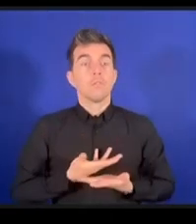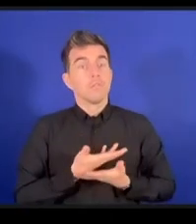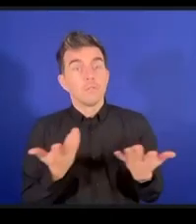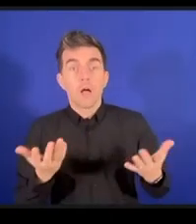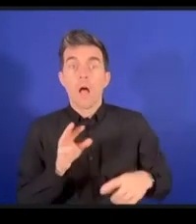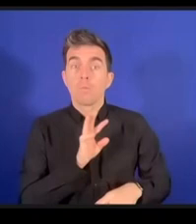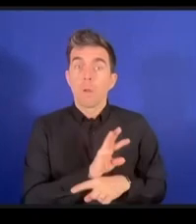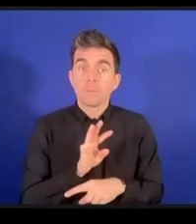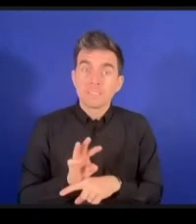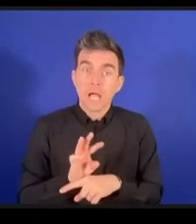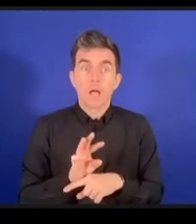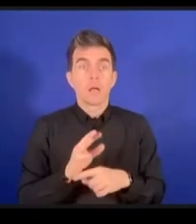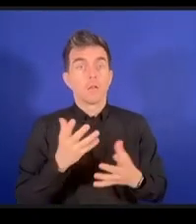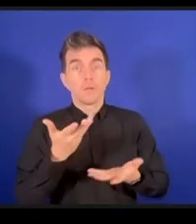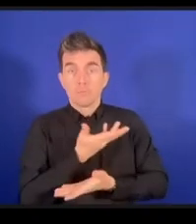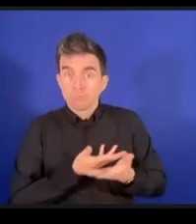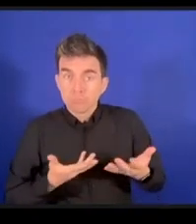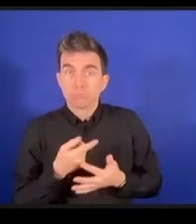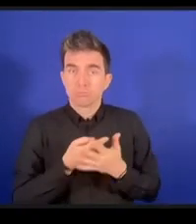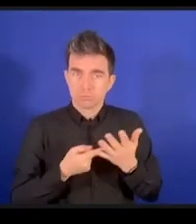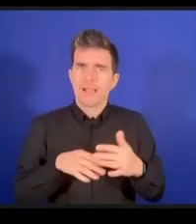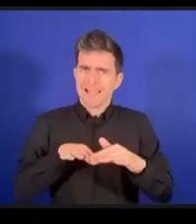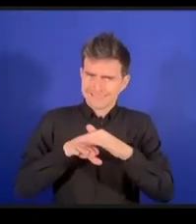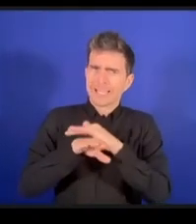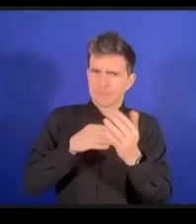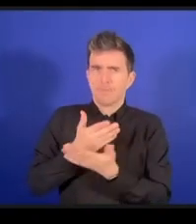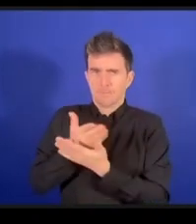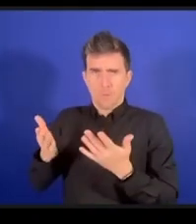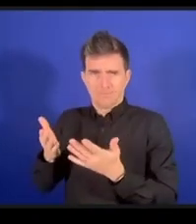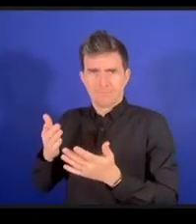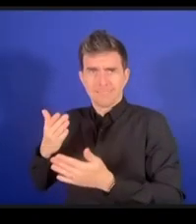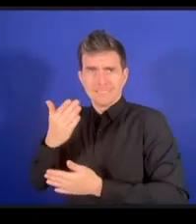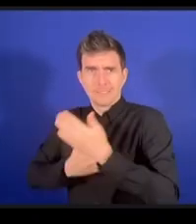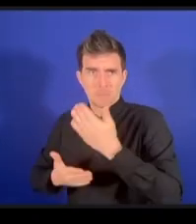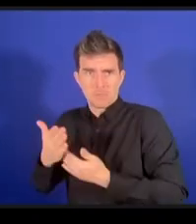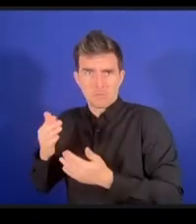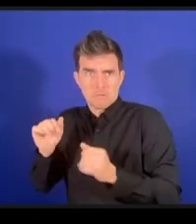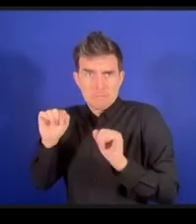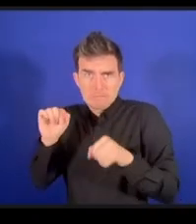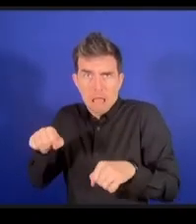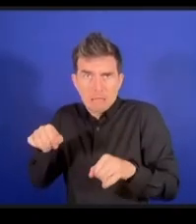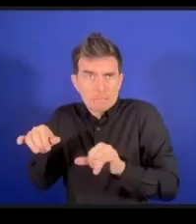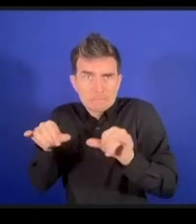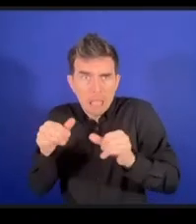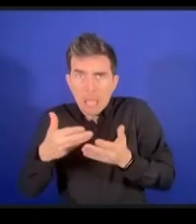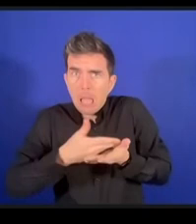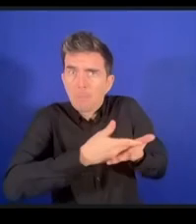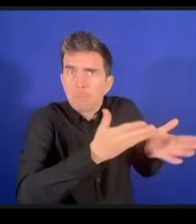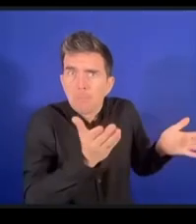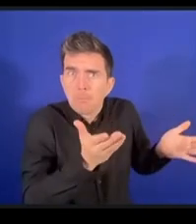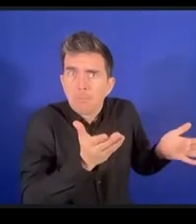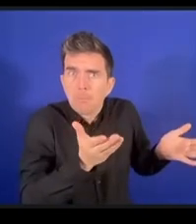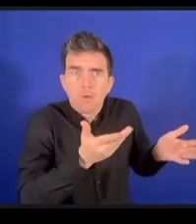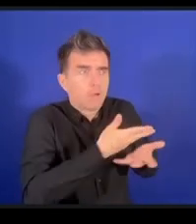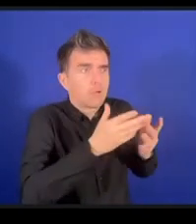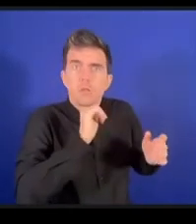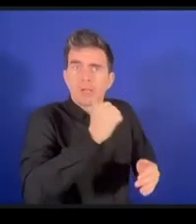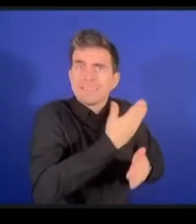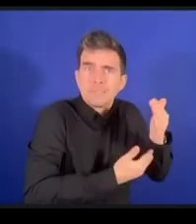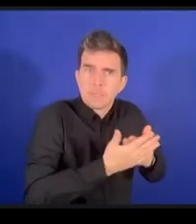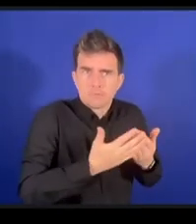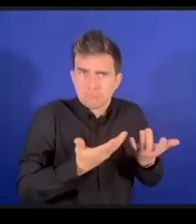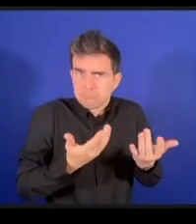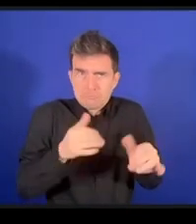ではありません障害者のためのアクセサビリティというのは健常者に対して